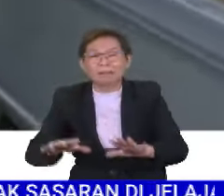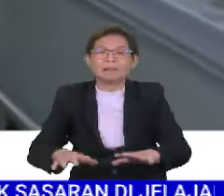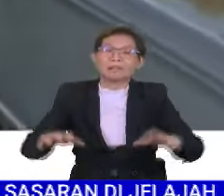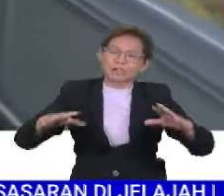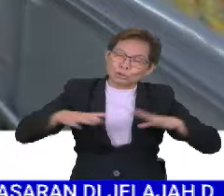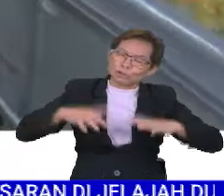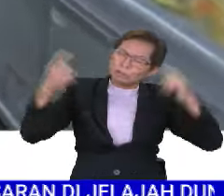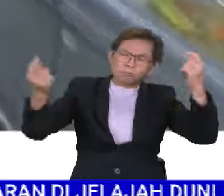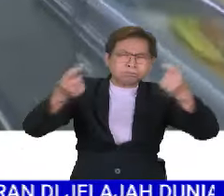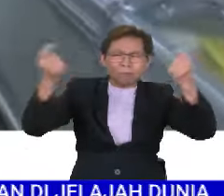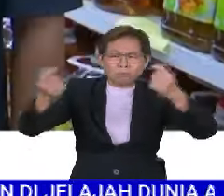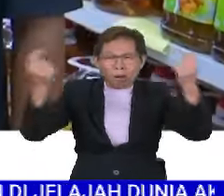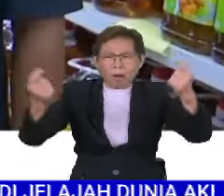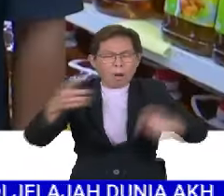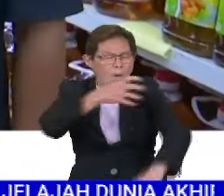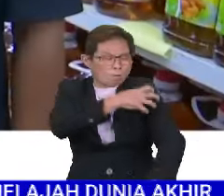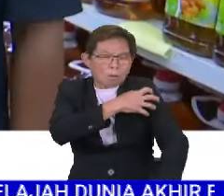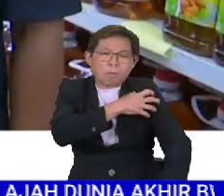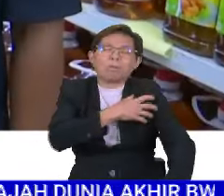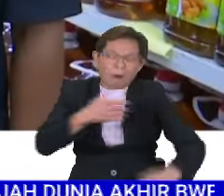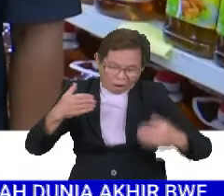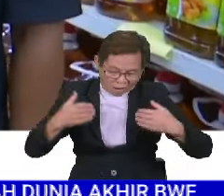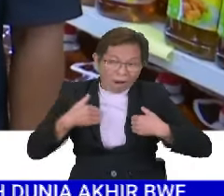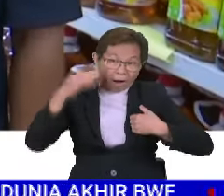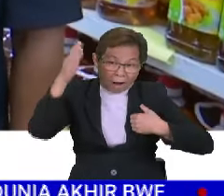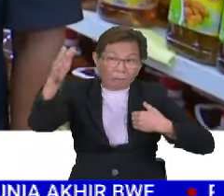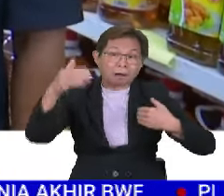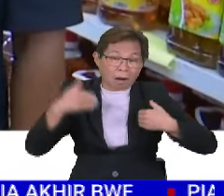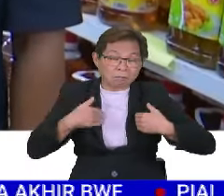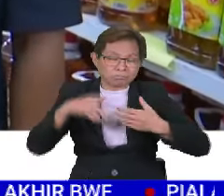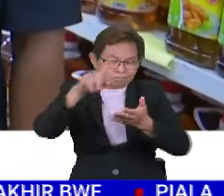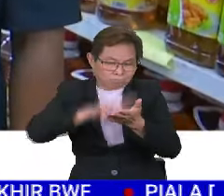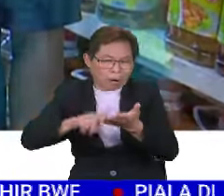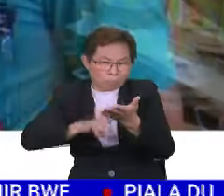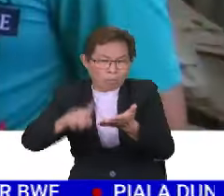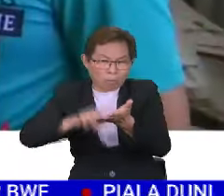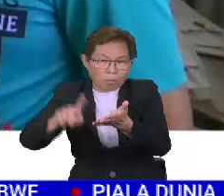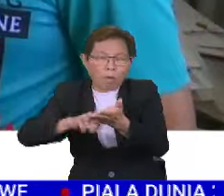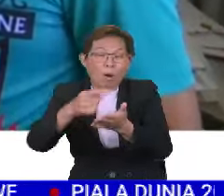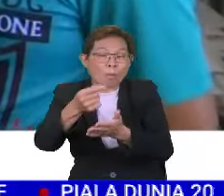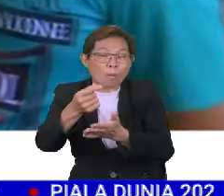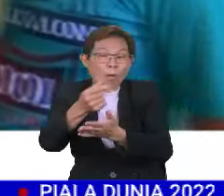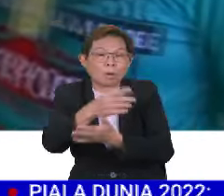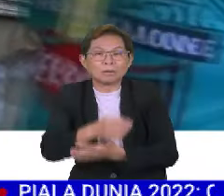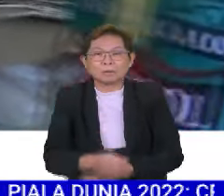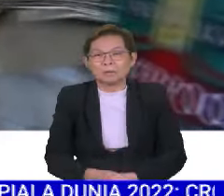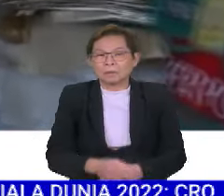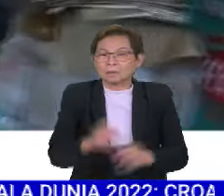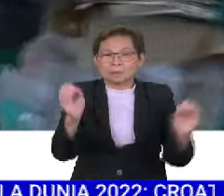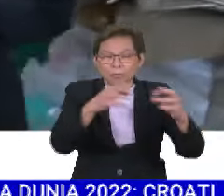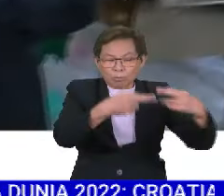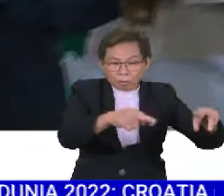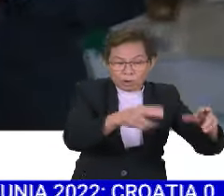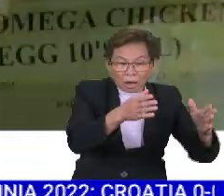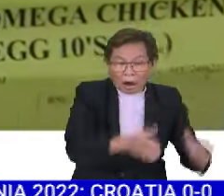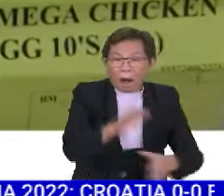-cuti perayaan pun, penguatkuasa tanpa gagal akan melaksanakan pemeriksaan. Sehingga kini, tiada peruncit atau